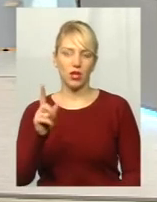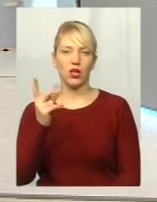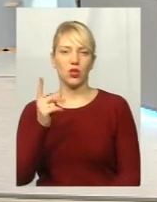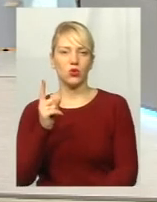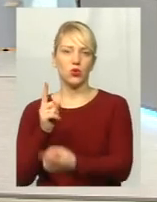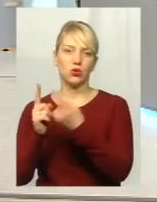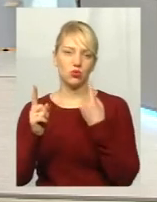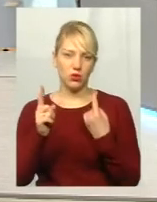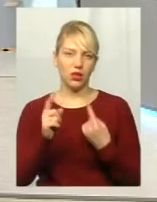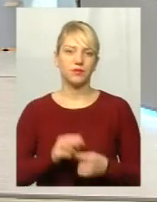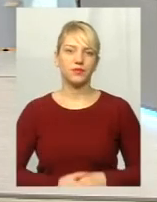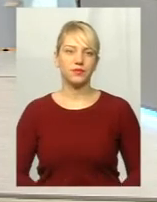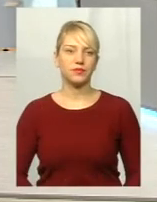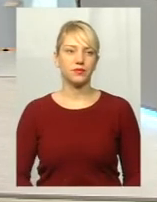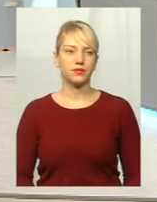Ось.